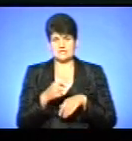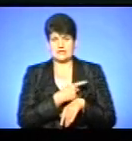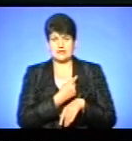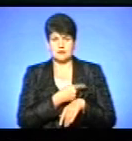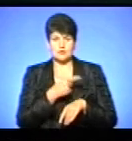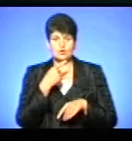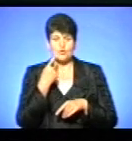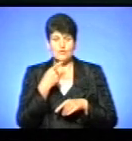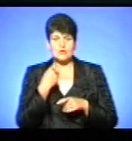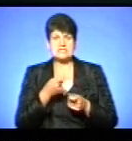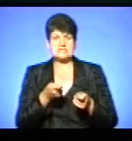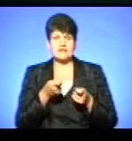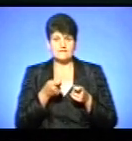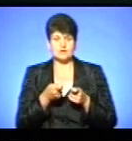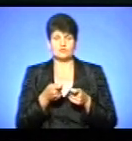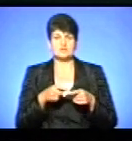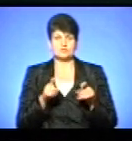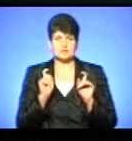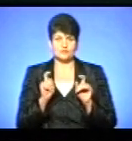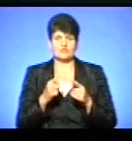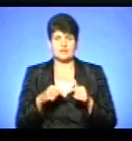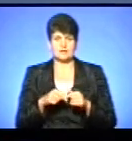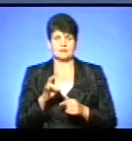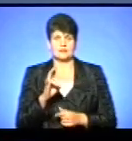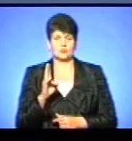каже завідувач Акушерського відділення Наталя Кузьмінчук.